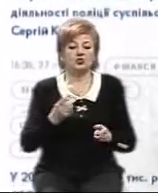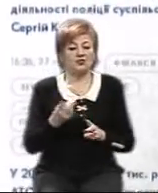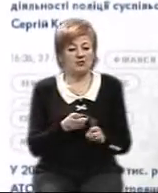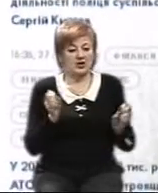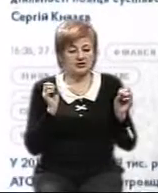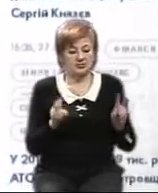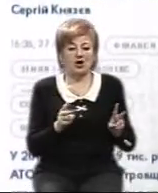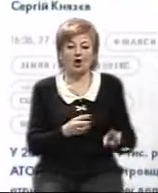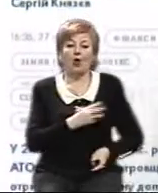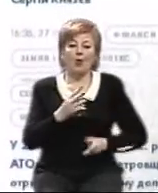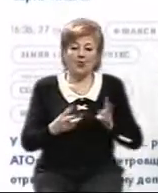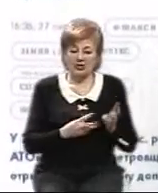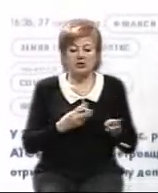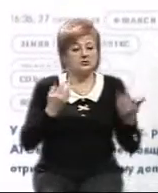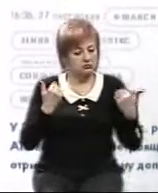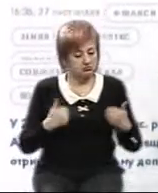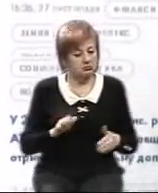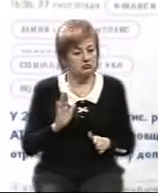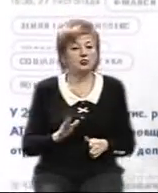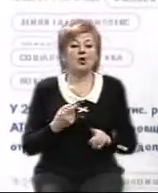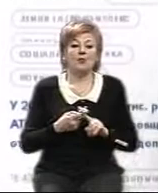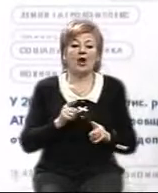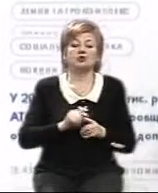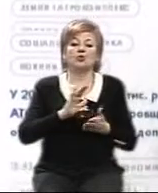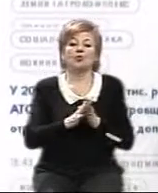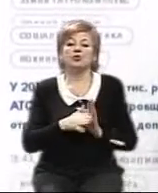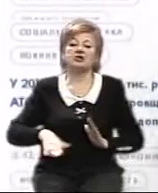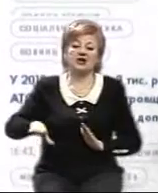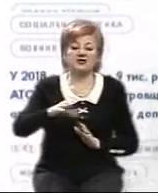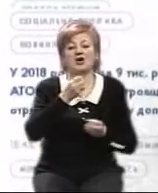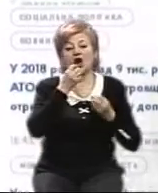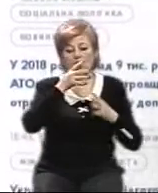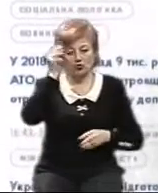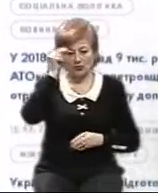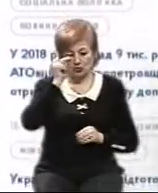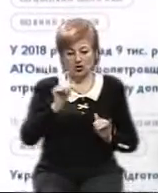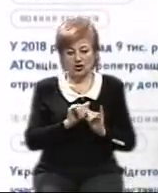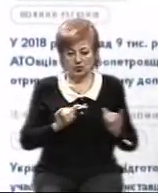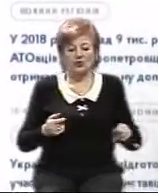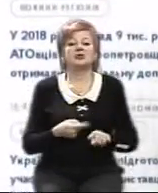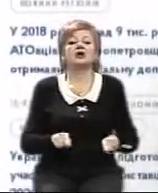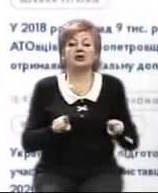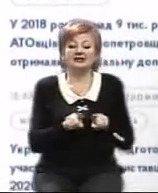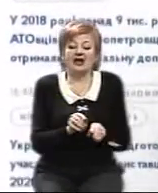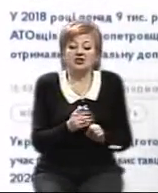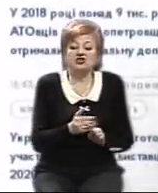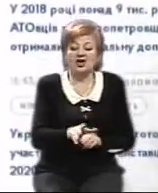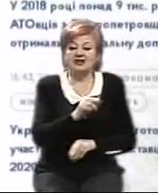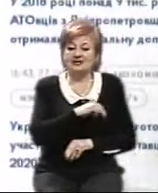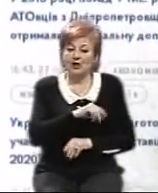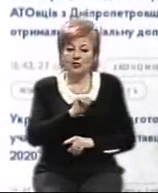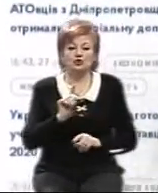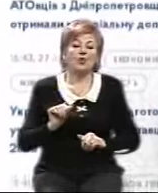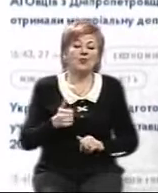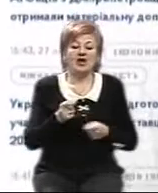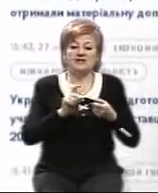емоційній та фізичній. Це обов'язкова умова для успішного навчання та розвідку. І це та частина роботи, яка найперше